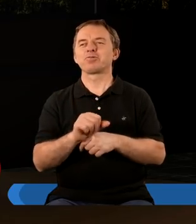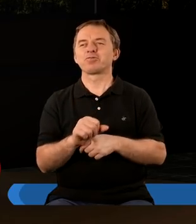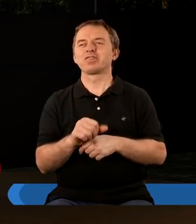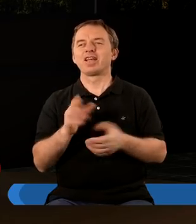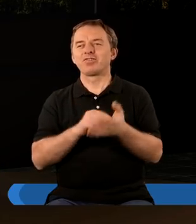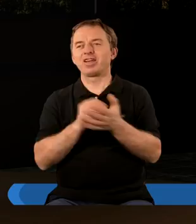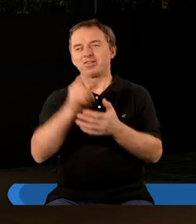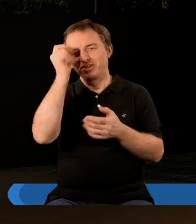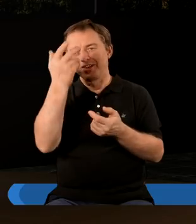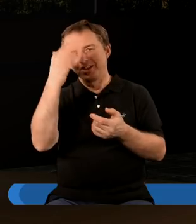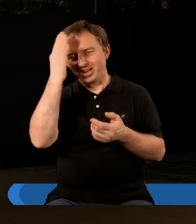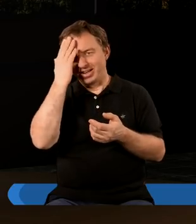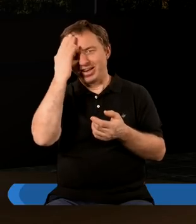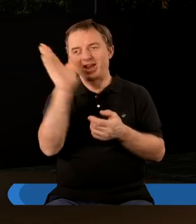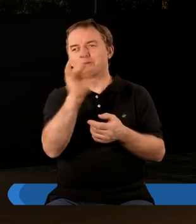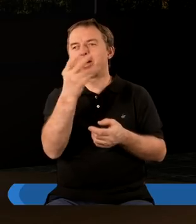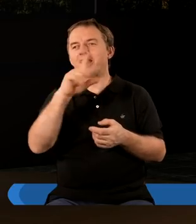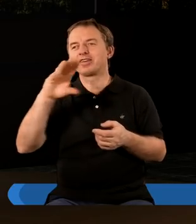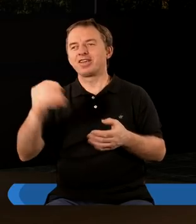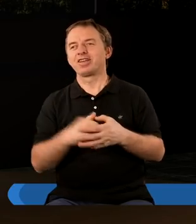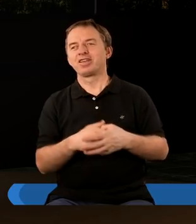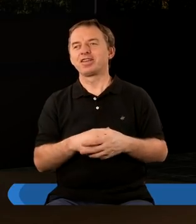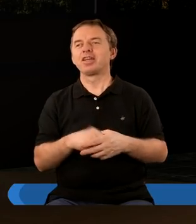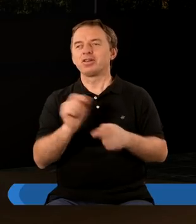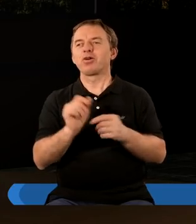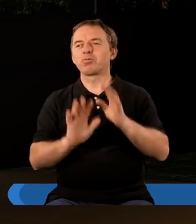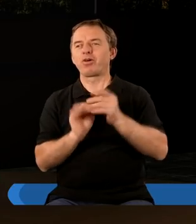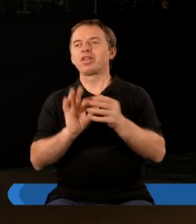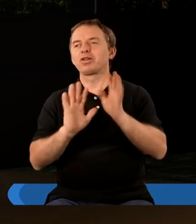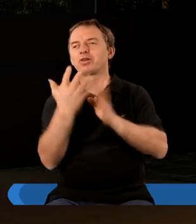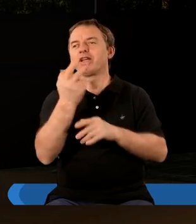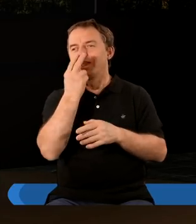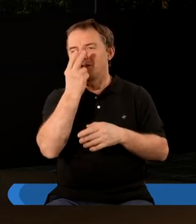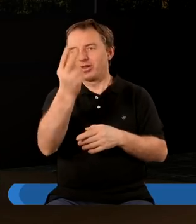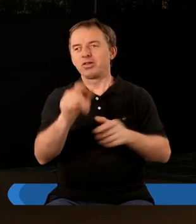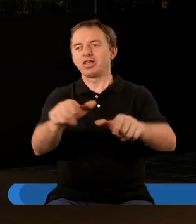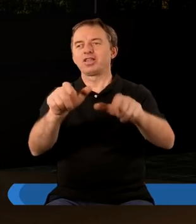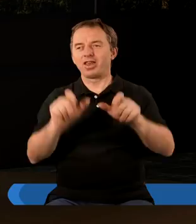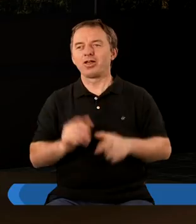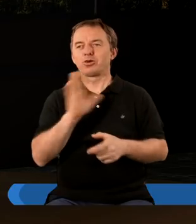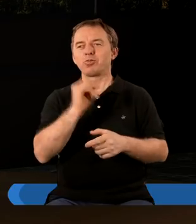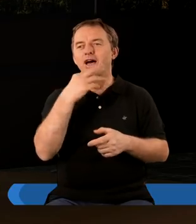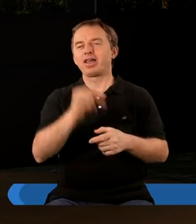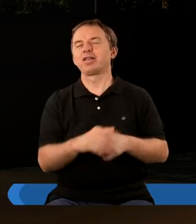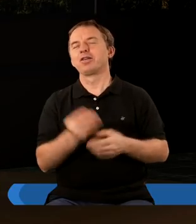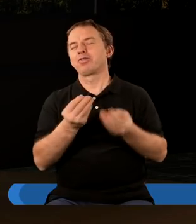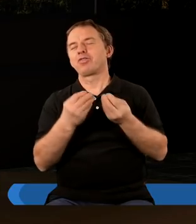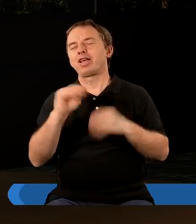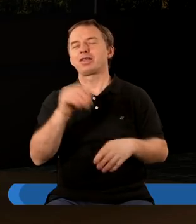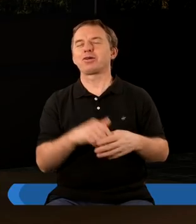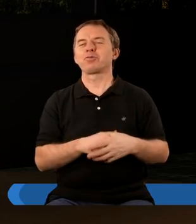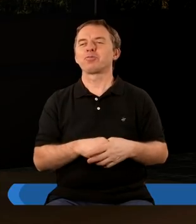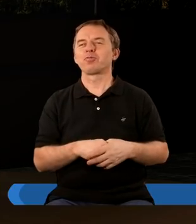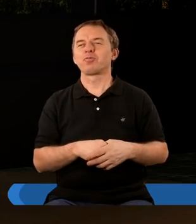zwykłym człowiekiem, nie za bardzo znam się na szmaragdach. Podobno są śliczne. A zobaczyć taki tron i szmaragd taki wielki, no